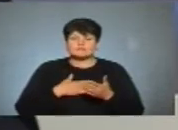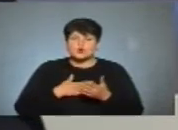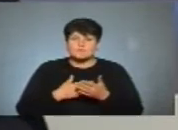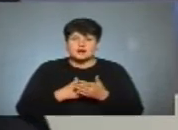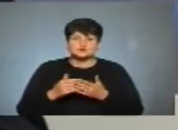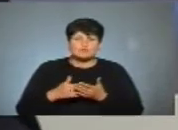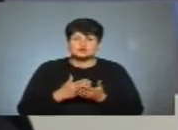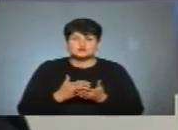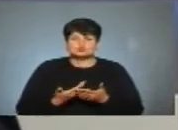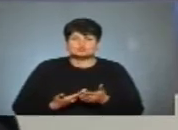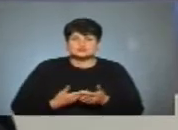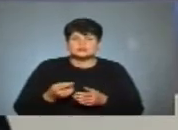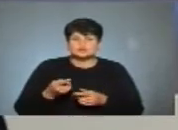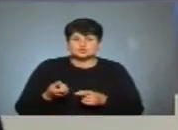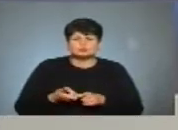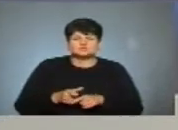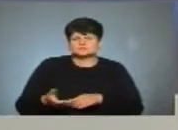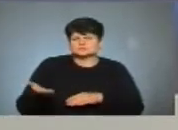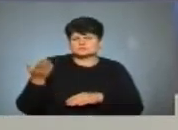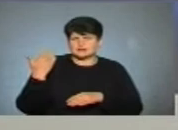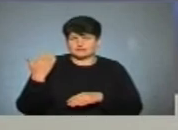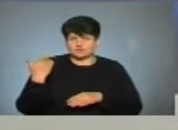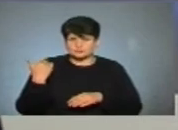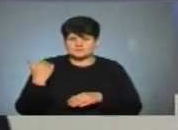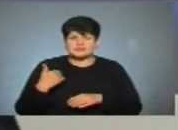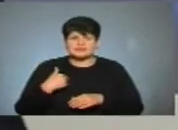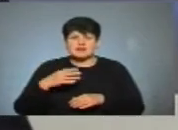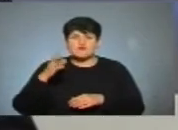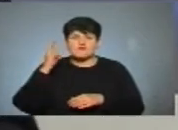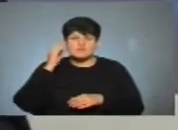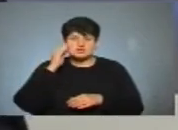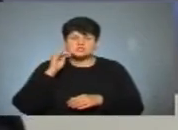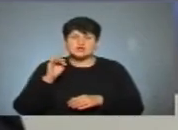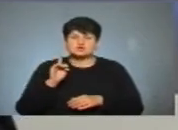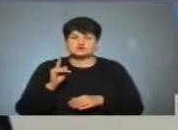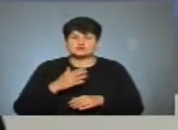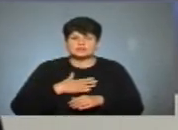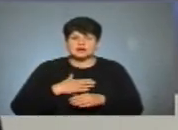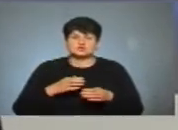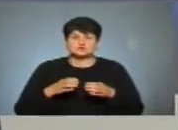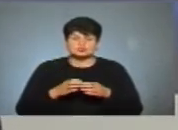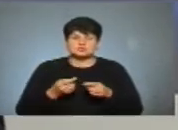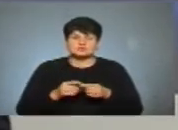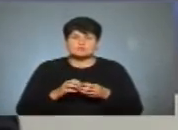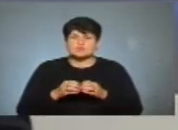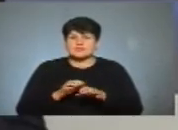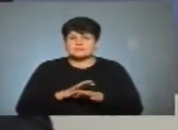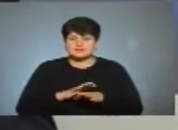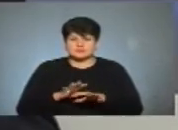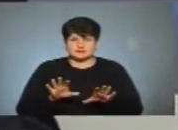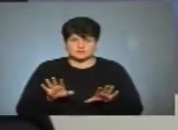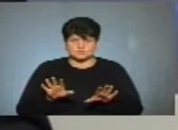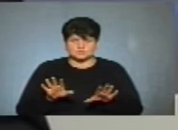-політичному житті Тернополя доволі давно. Тому я вважаю, що в нашій структурі такої проблеми не було. Але